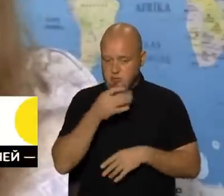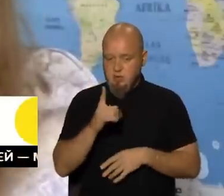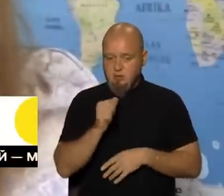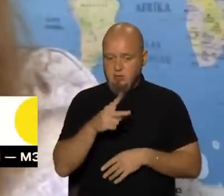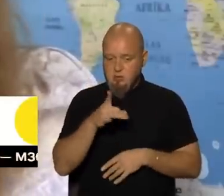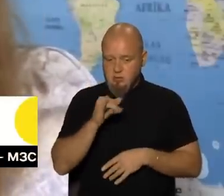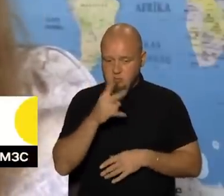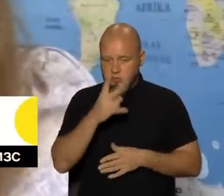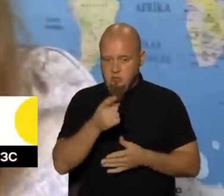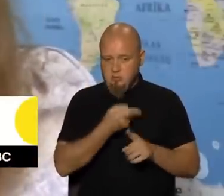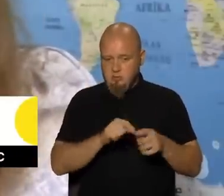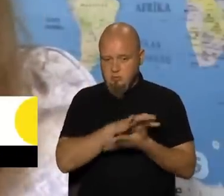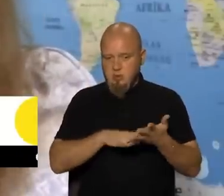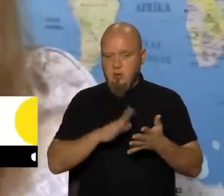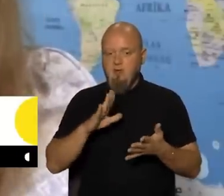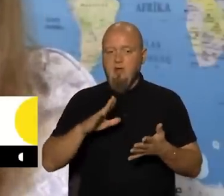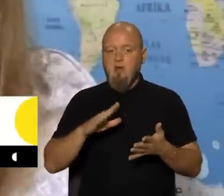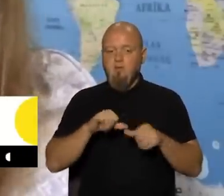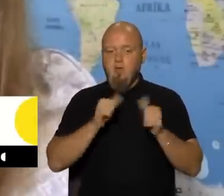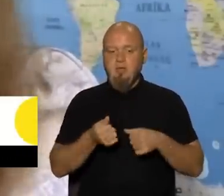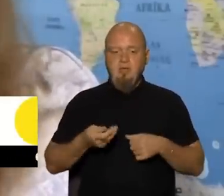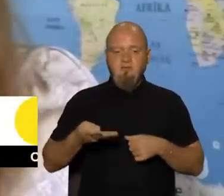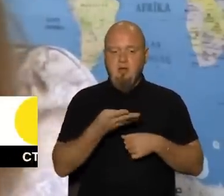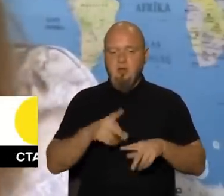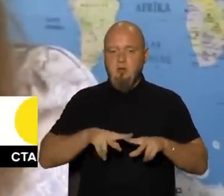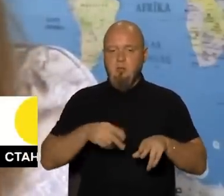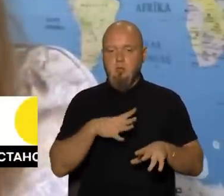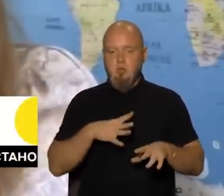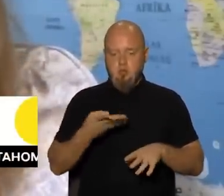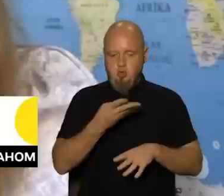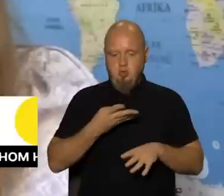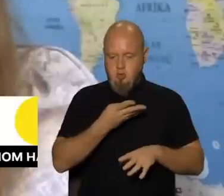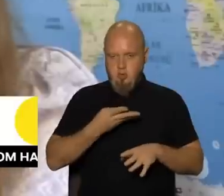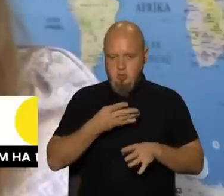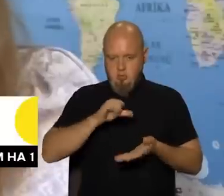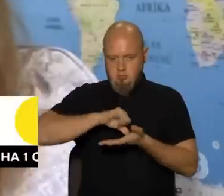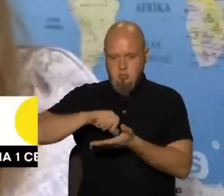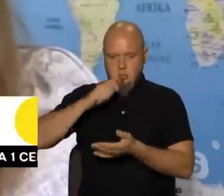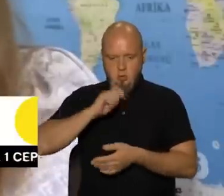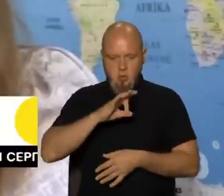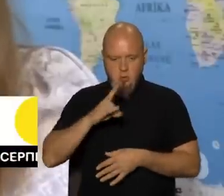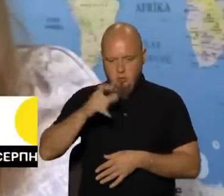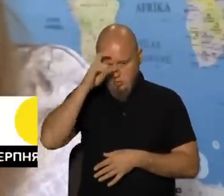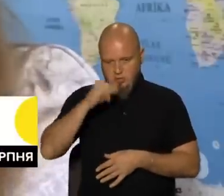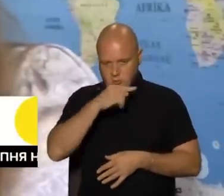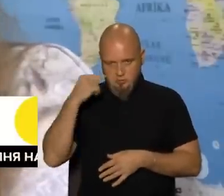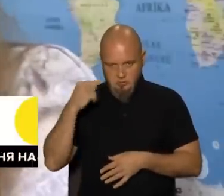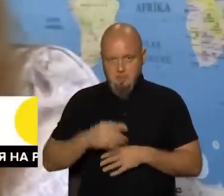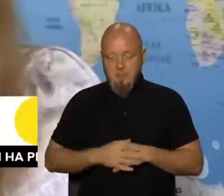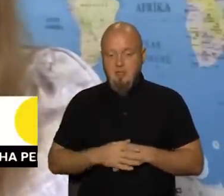Анкарі бачать це продовження у форматі квартету, так як це було раніше. Чотиристороння ініціатива Україна, ООН, Туреччина та Росія.